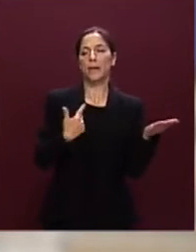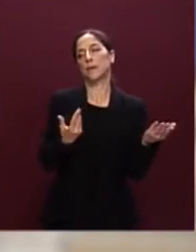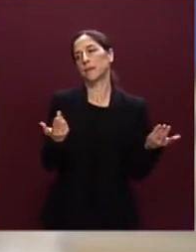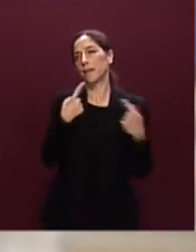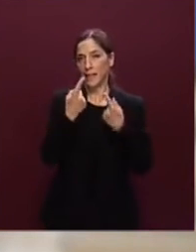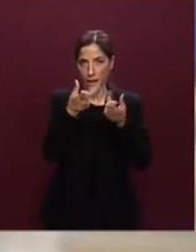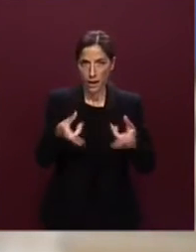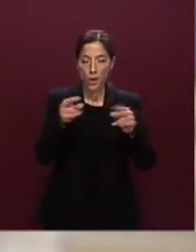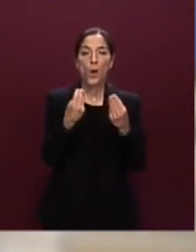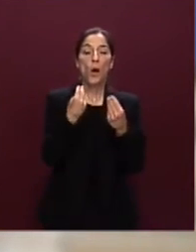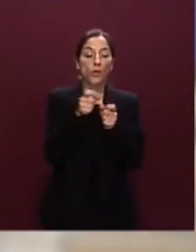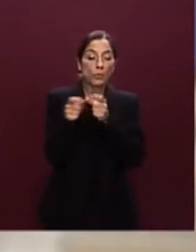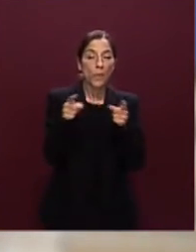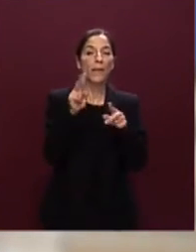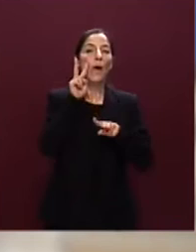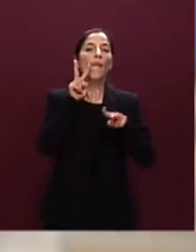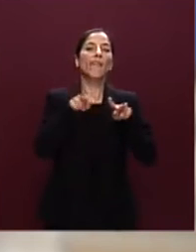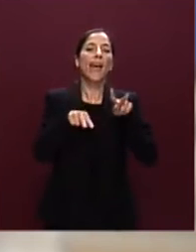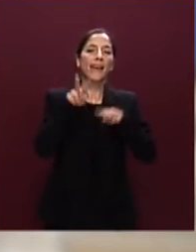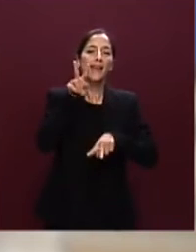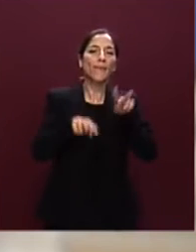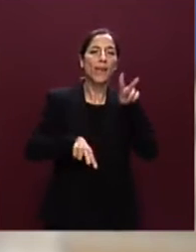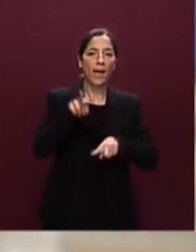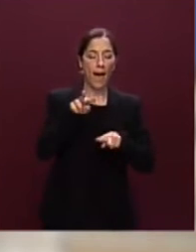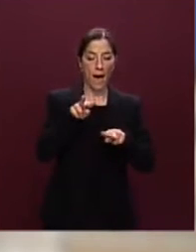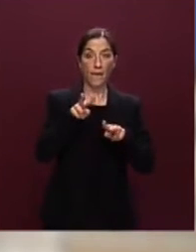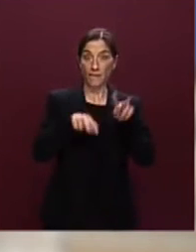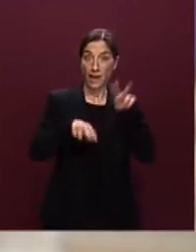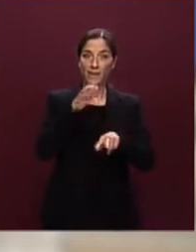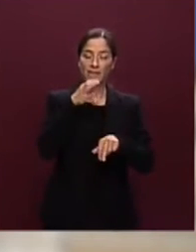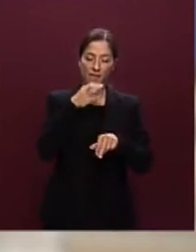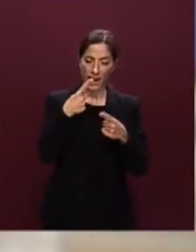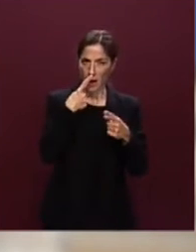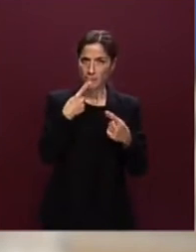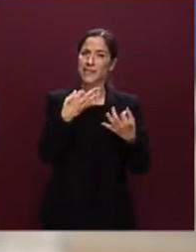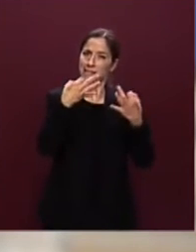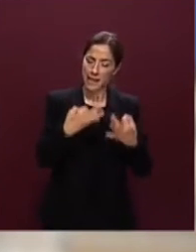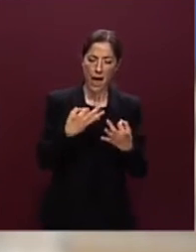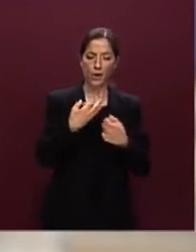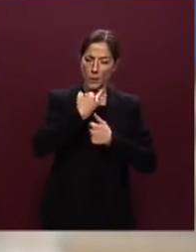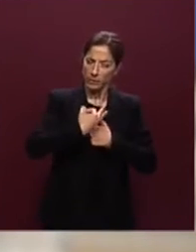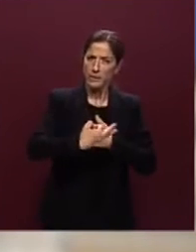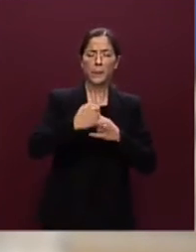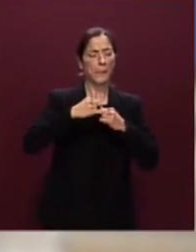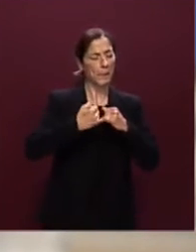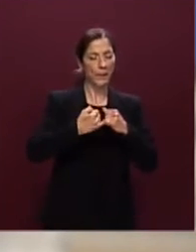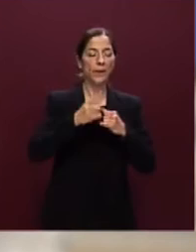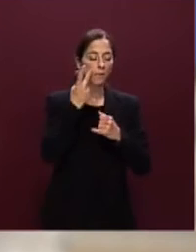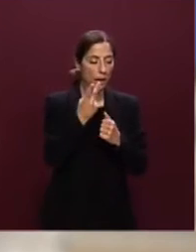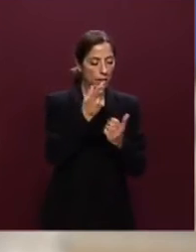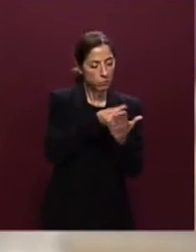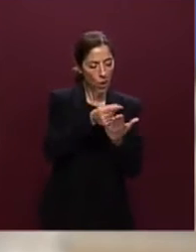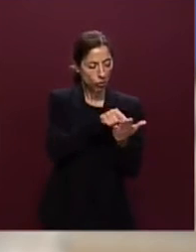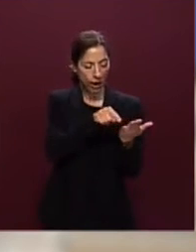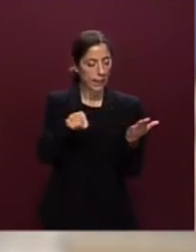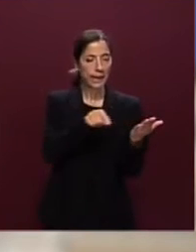di verifica fatta in modo serio puntuale di verifica della impossibilità di